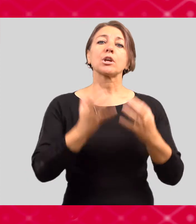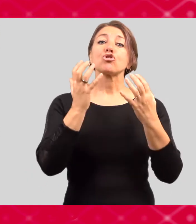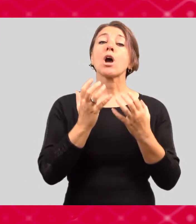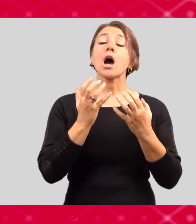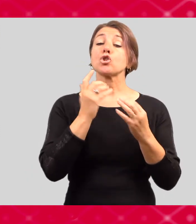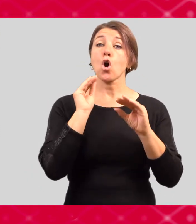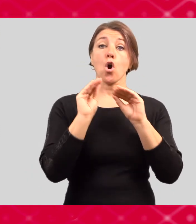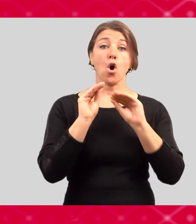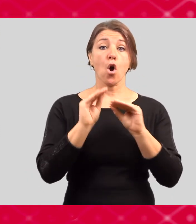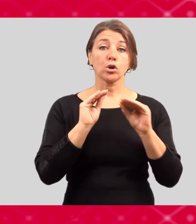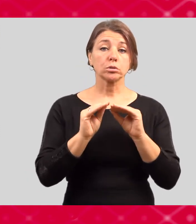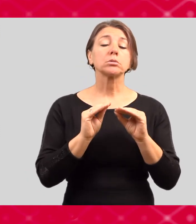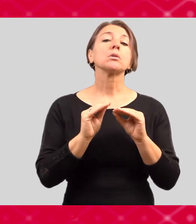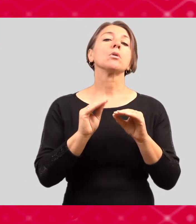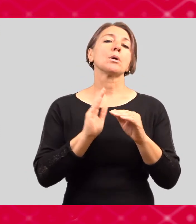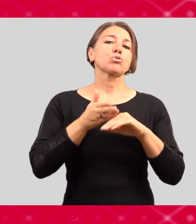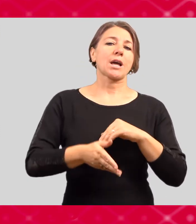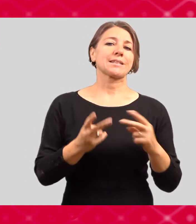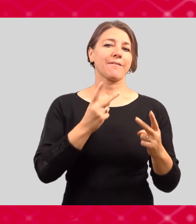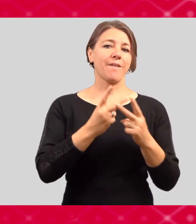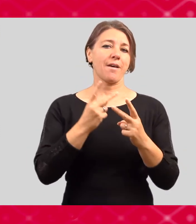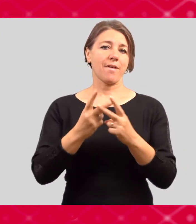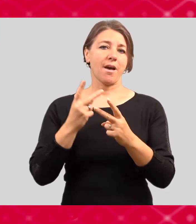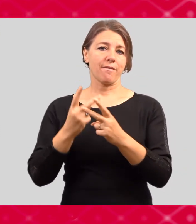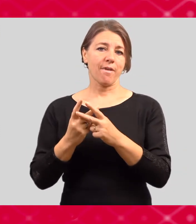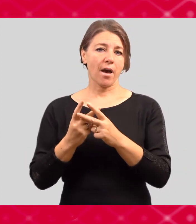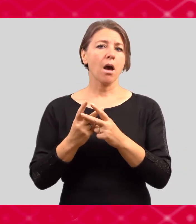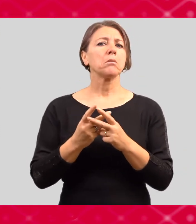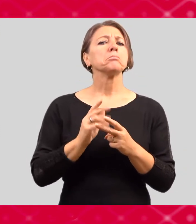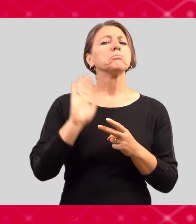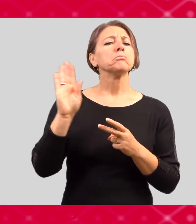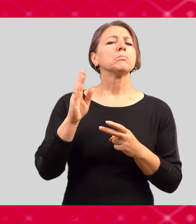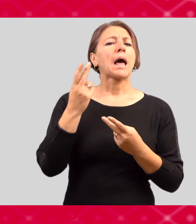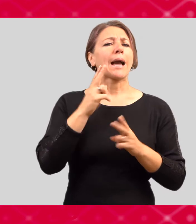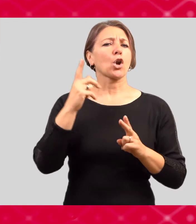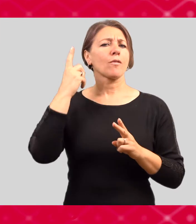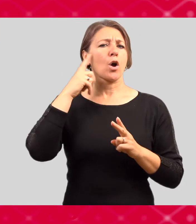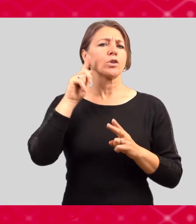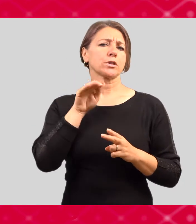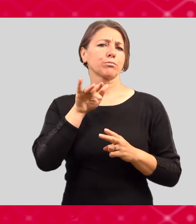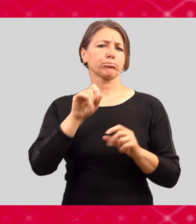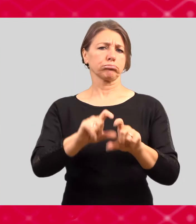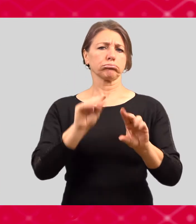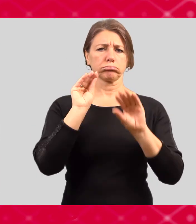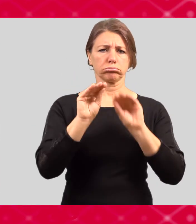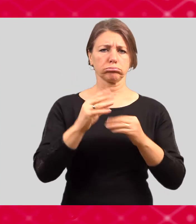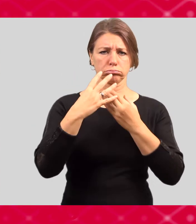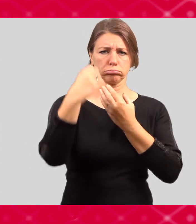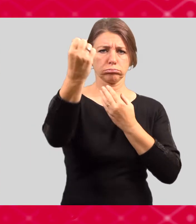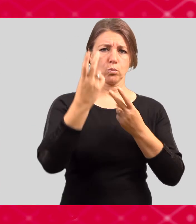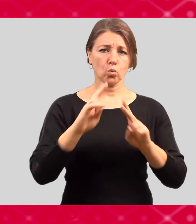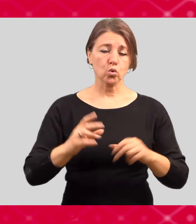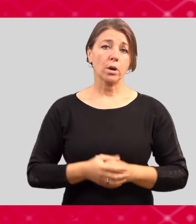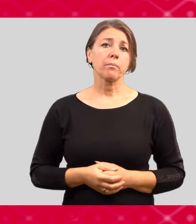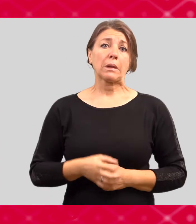Žádosti o toto stipendium se podávají prostřednictvím aplikace na webových stránkách Karlové univerzity. Pokud